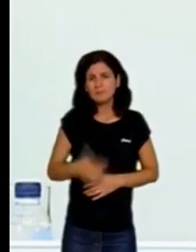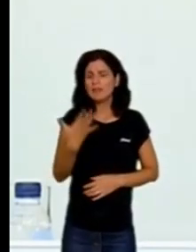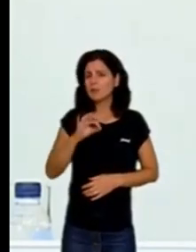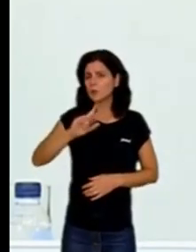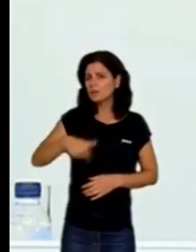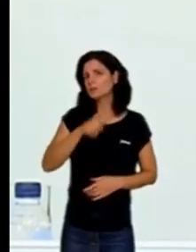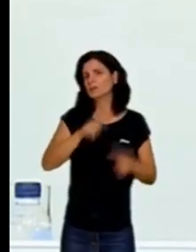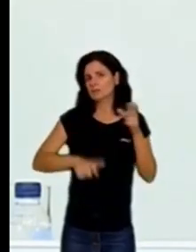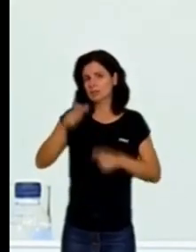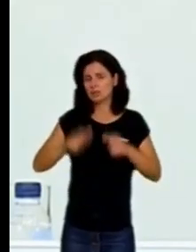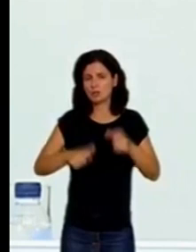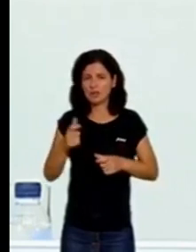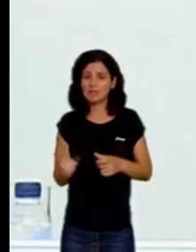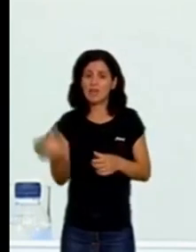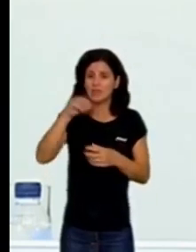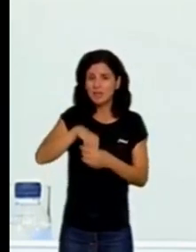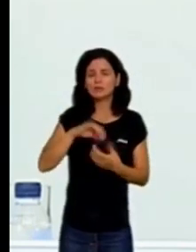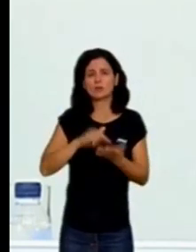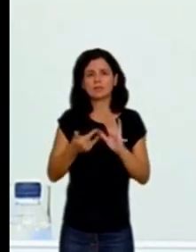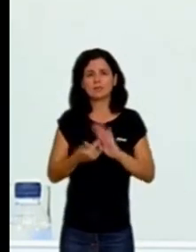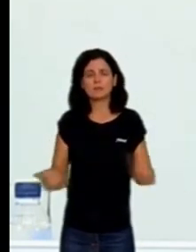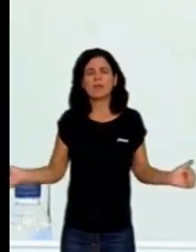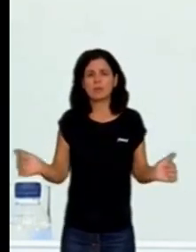.000 persones més en el sistema de dependència